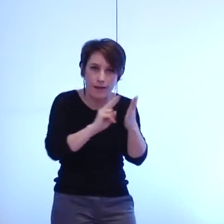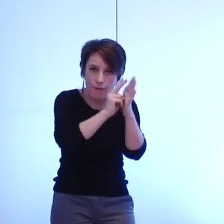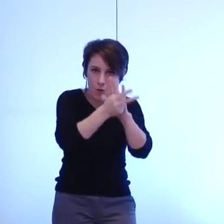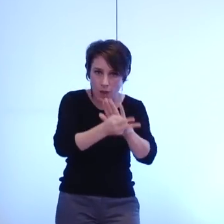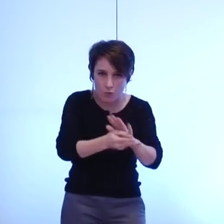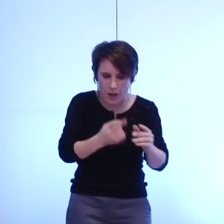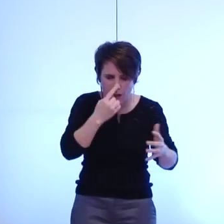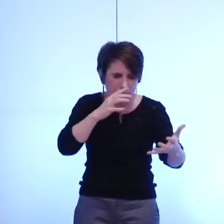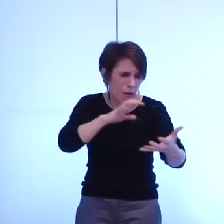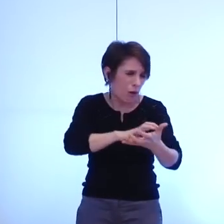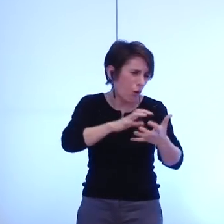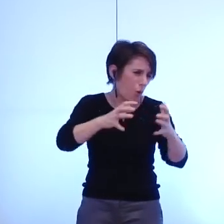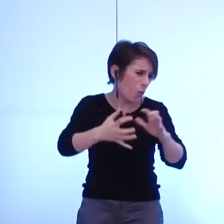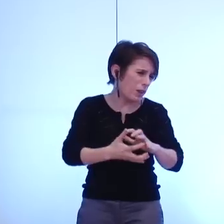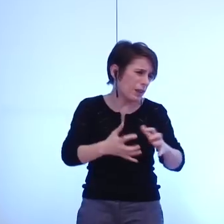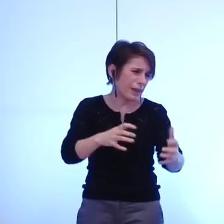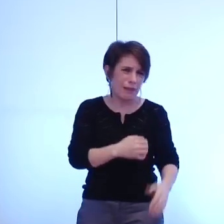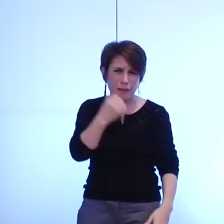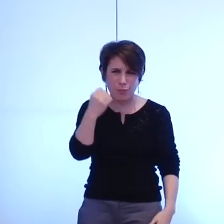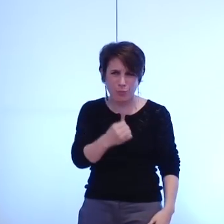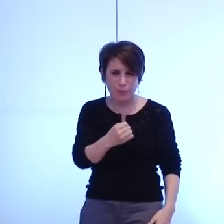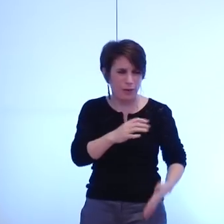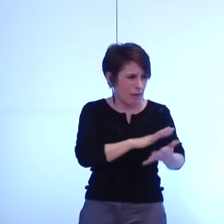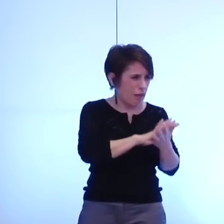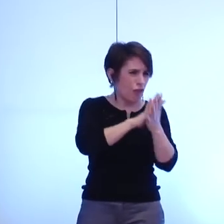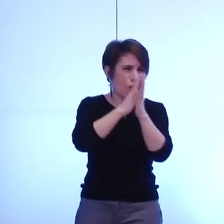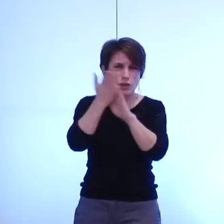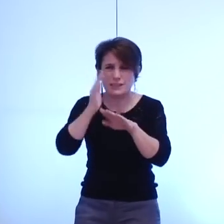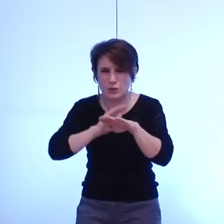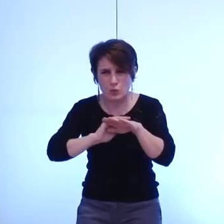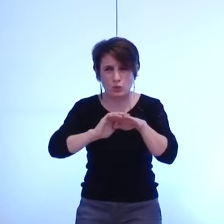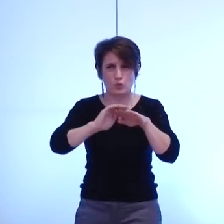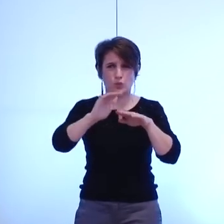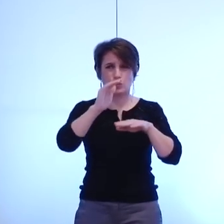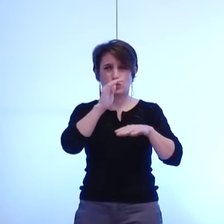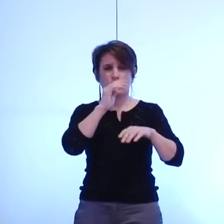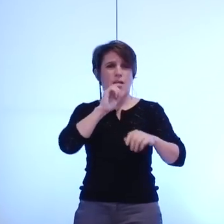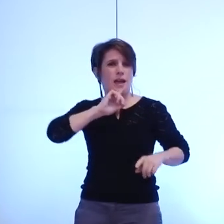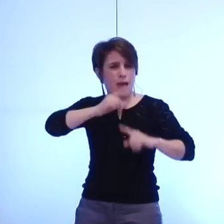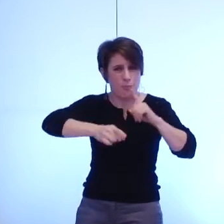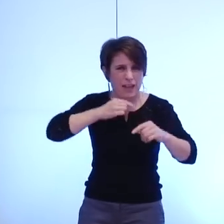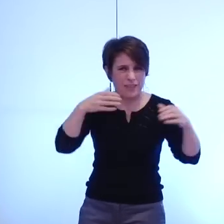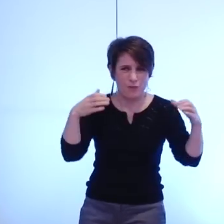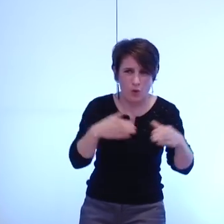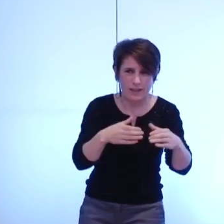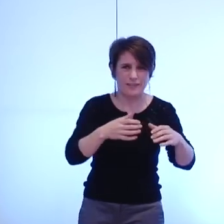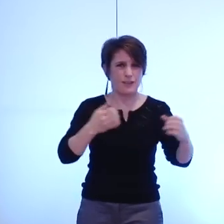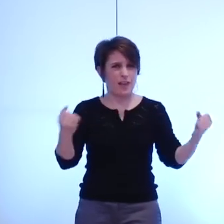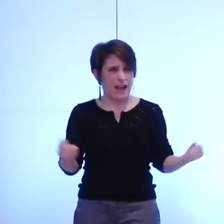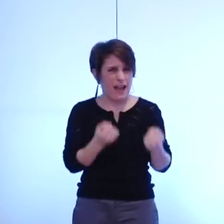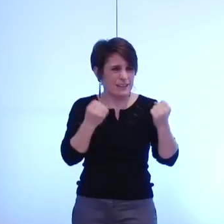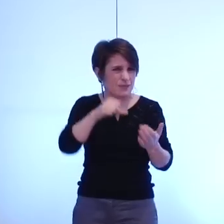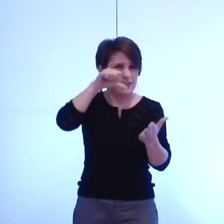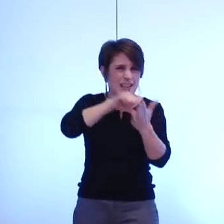structurants d'axes transverses de transition douce de faits urbains d'impératifs collectifs d'activités de